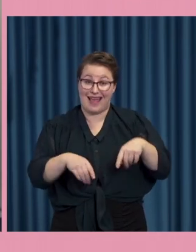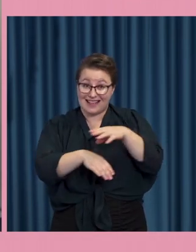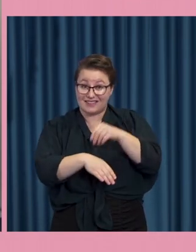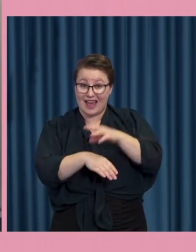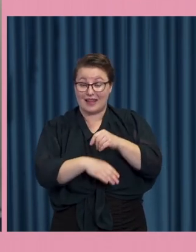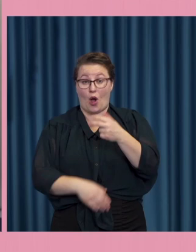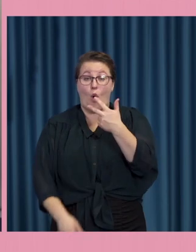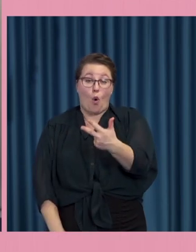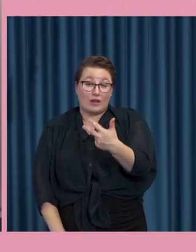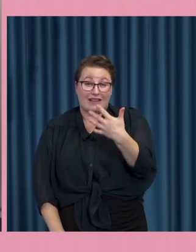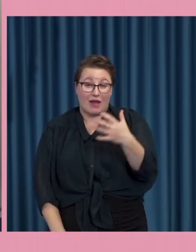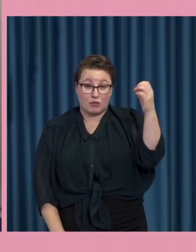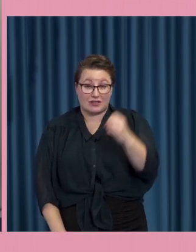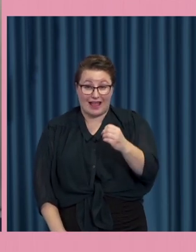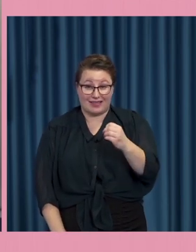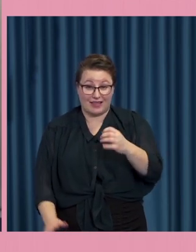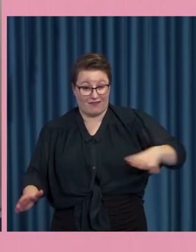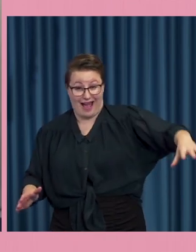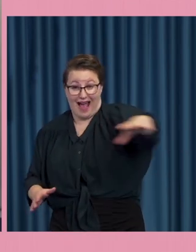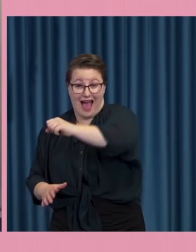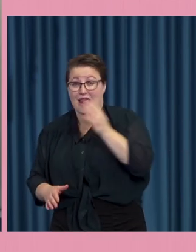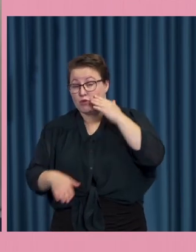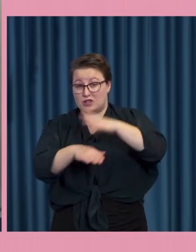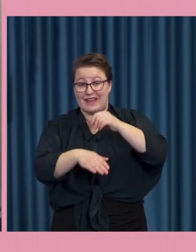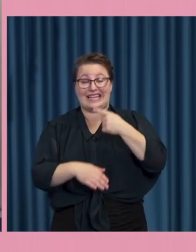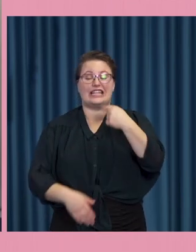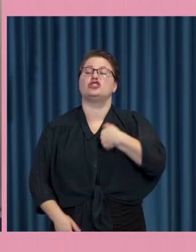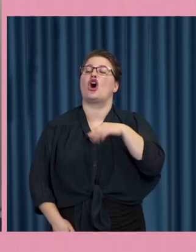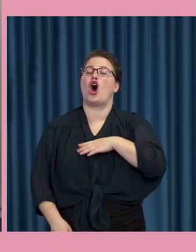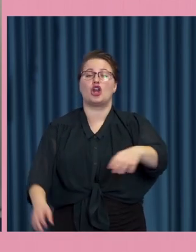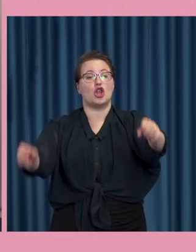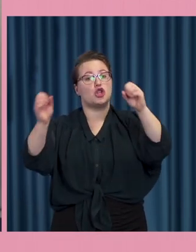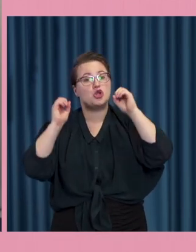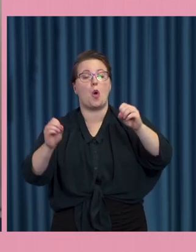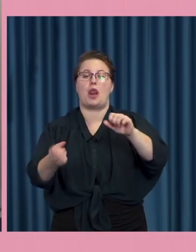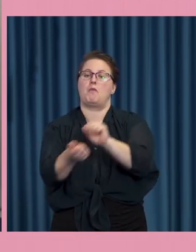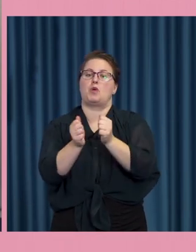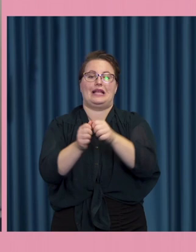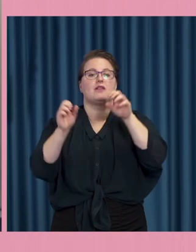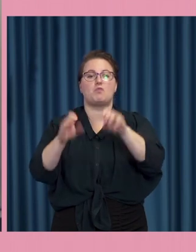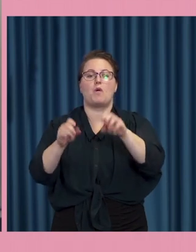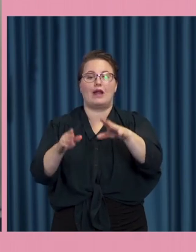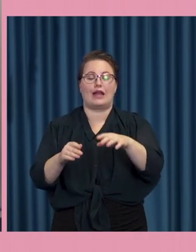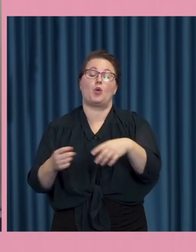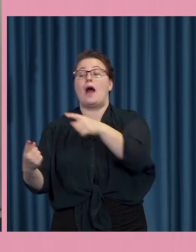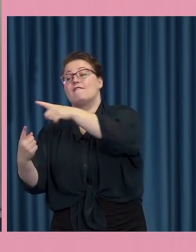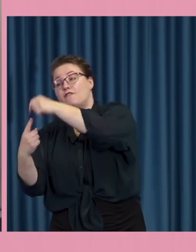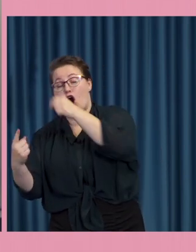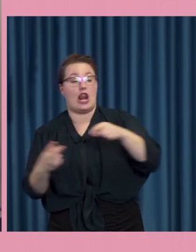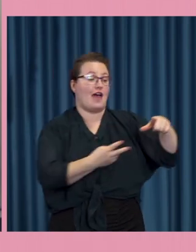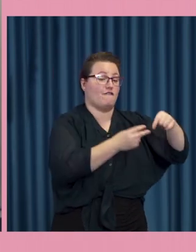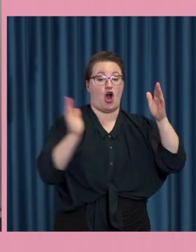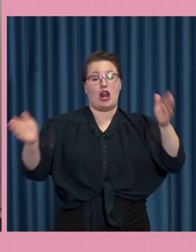85% av alla svenskar anser att de inte har något som helst politiskt inflytande mellan valen och vi har ju längst mellan valen av alla